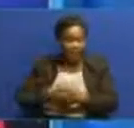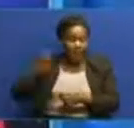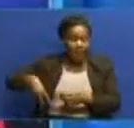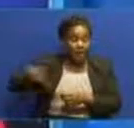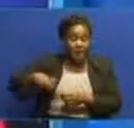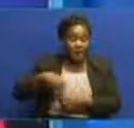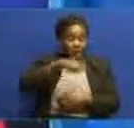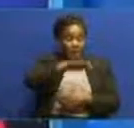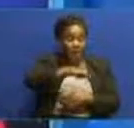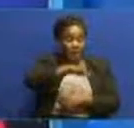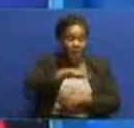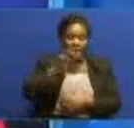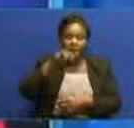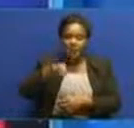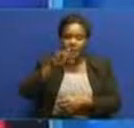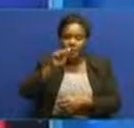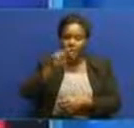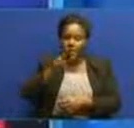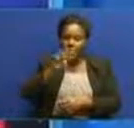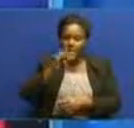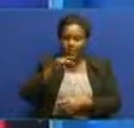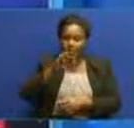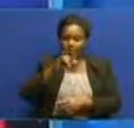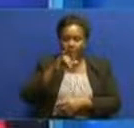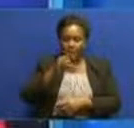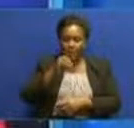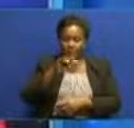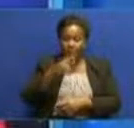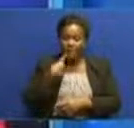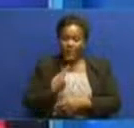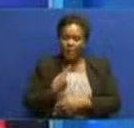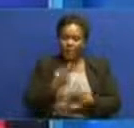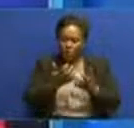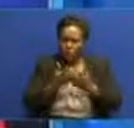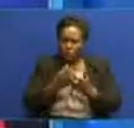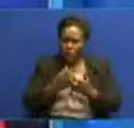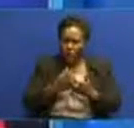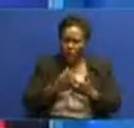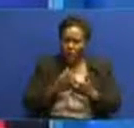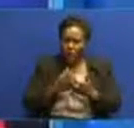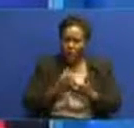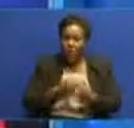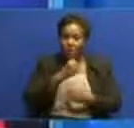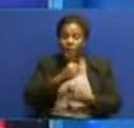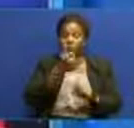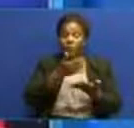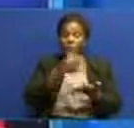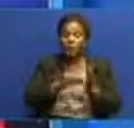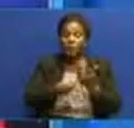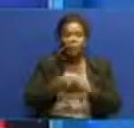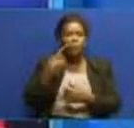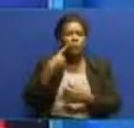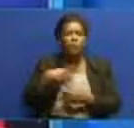ya kanda ezekiel magandi hamesema kwamba wamechukua wa muzi huo baada ya kubaini kuwepo kwa mzunguko mkubu wa mifuko isio na viwango